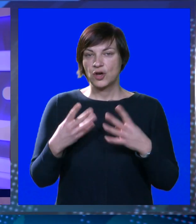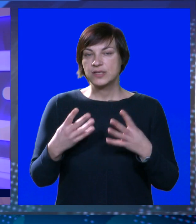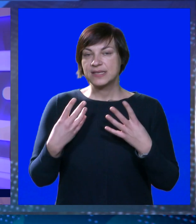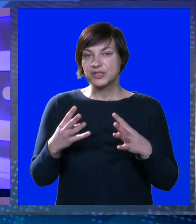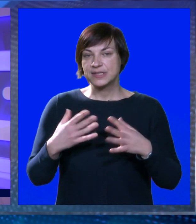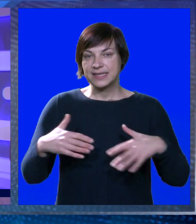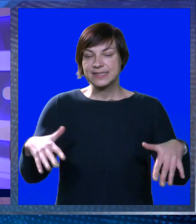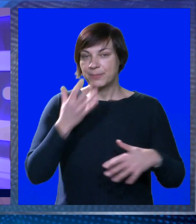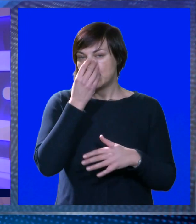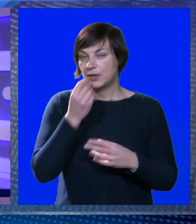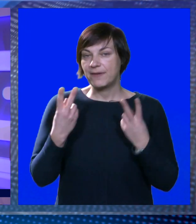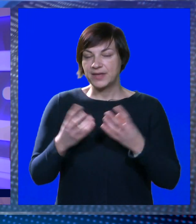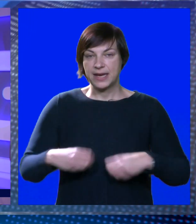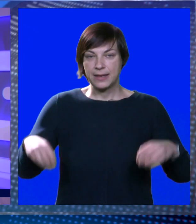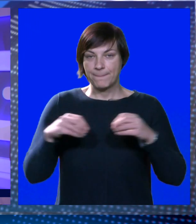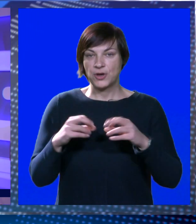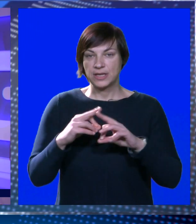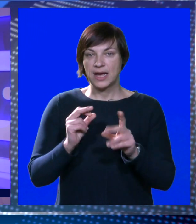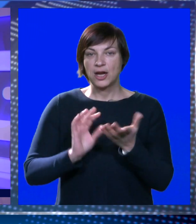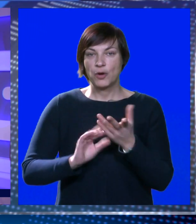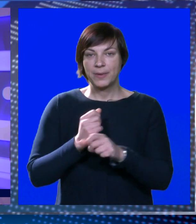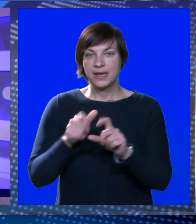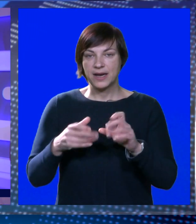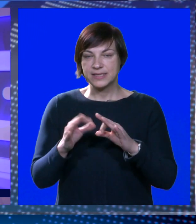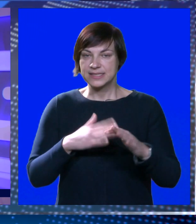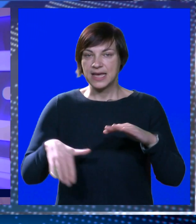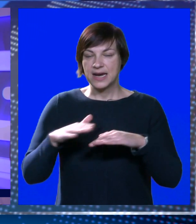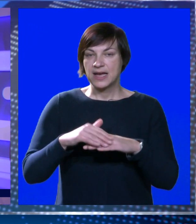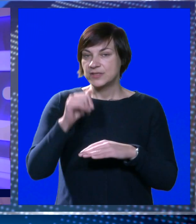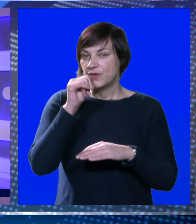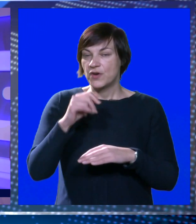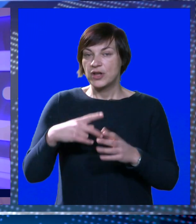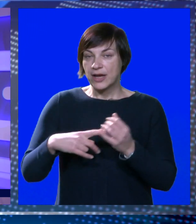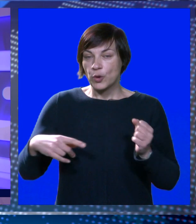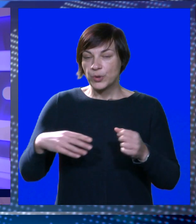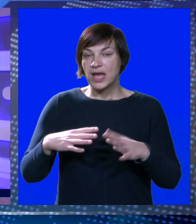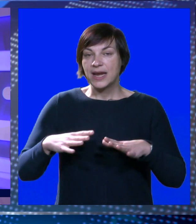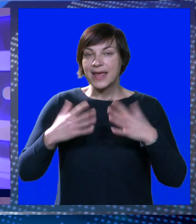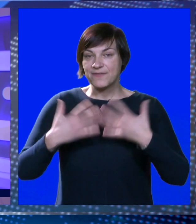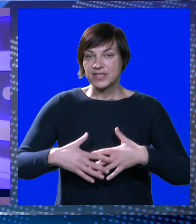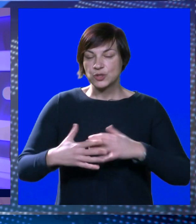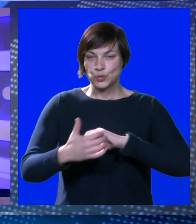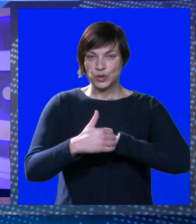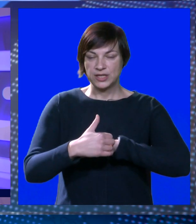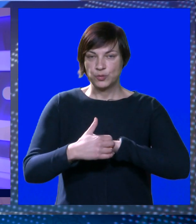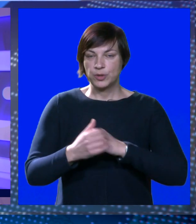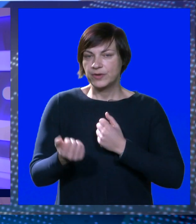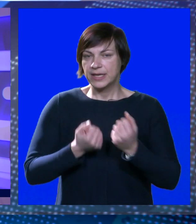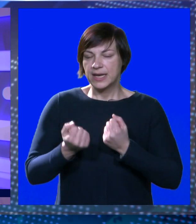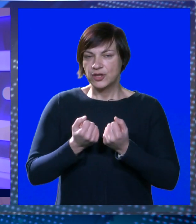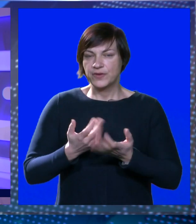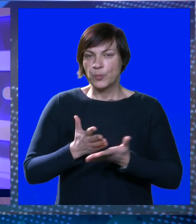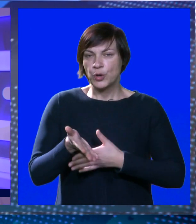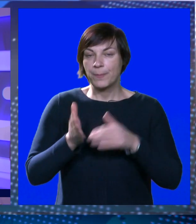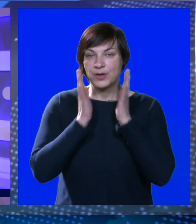880 milijuna kuna vrijedan je projekta aglomeracije, to jeste razvoja vodno-komunalne infrastrukture Dubrovnika. Da radovi idu punom parom,